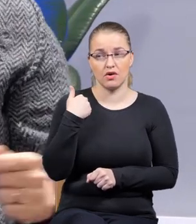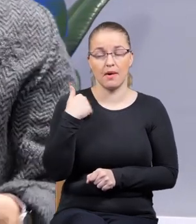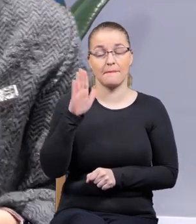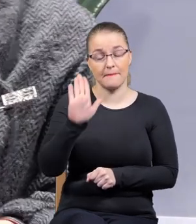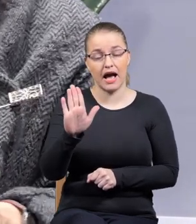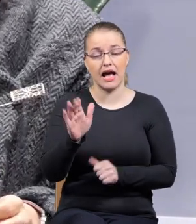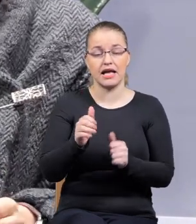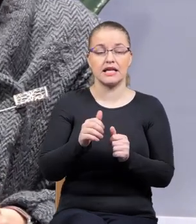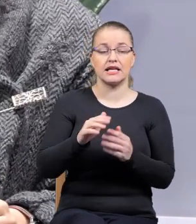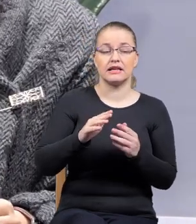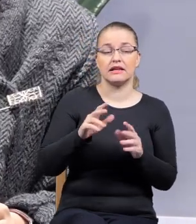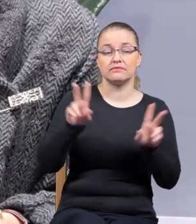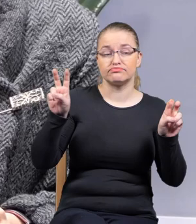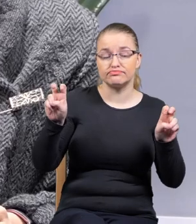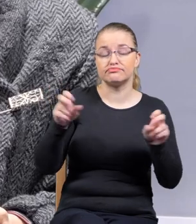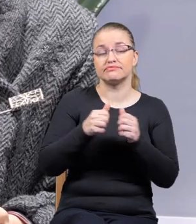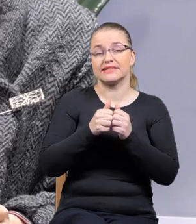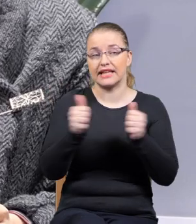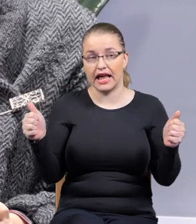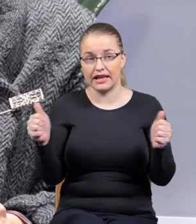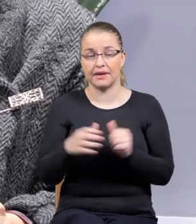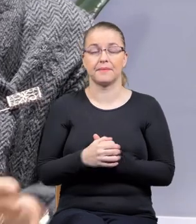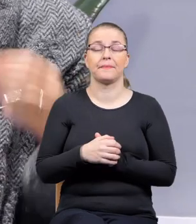mają dalej powiedzenie, że